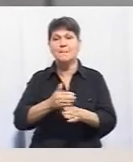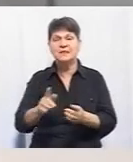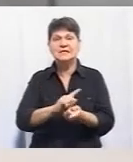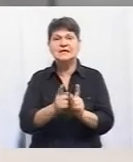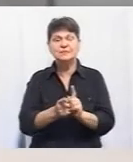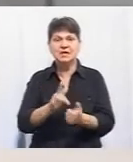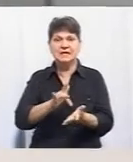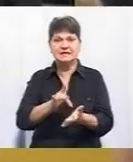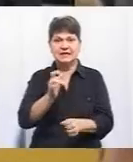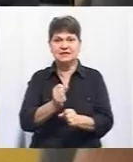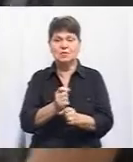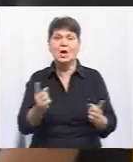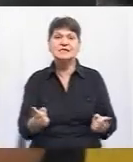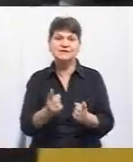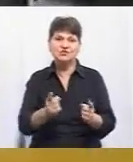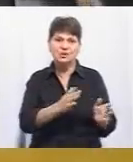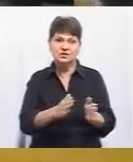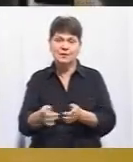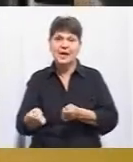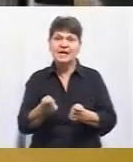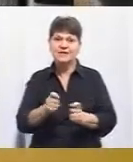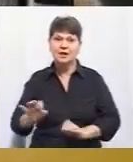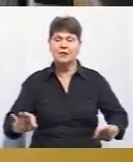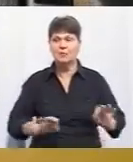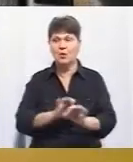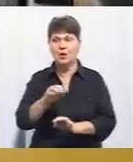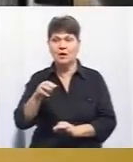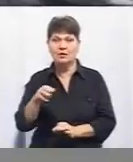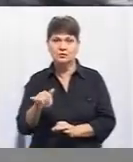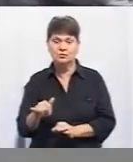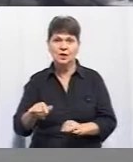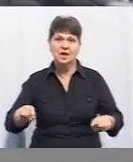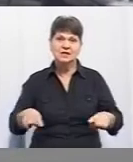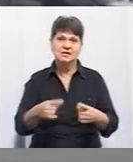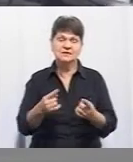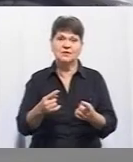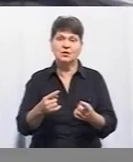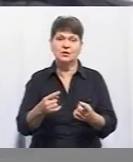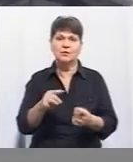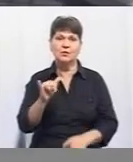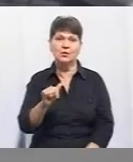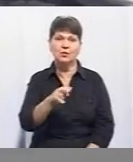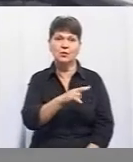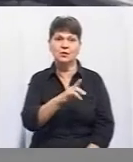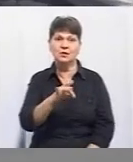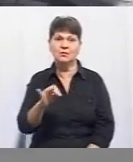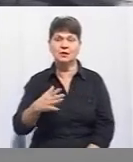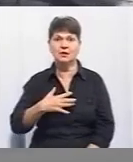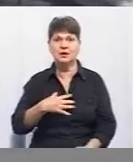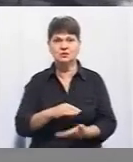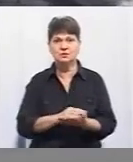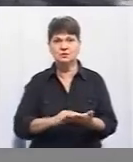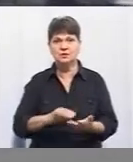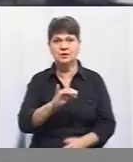запрацює у звичному режимі. Наразі керівники проєкту працюють над створенням ветеран хабу у Дніпрі. Руслана Ткачук, Вадим